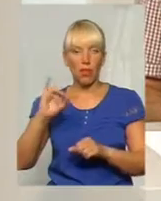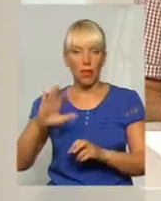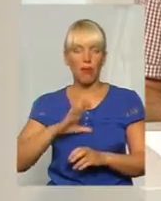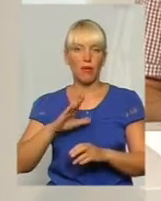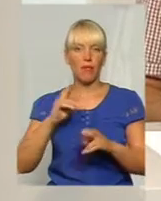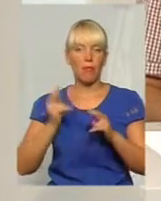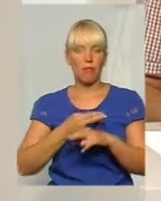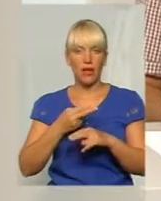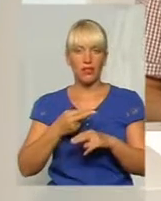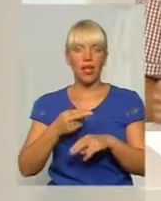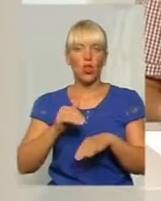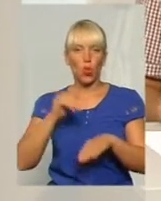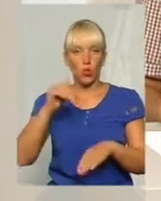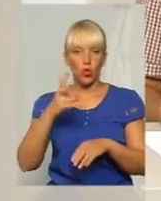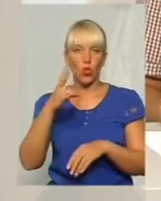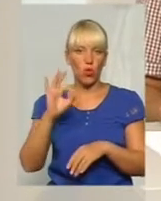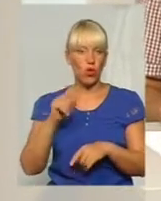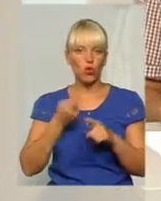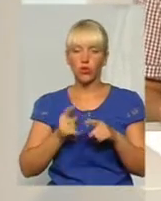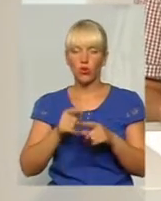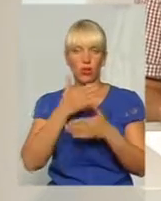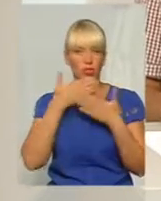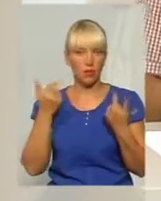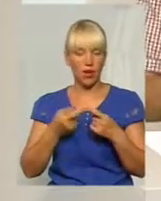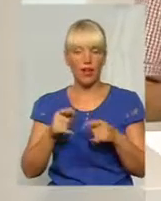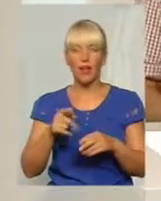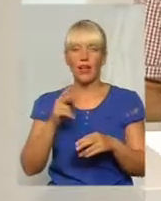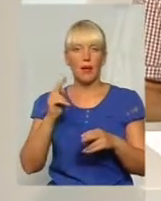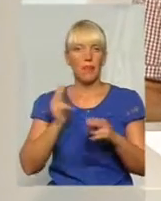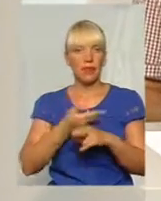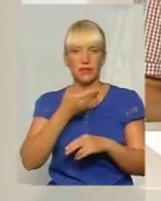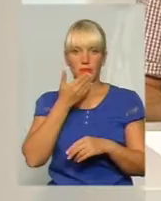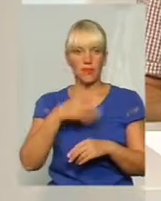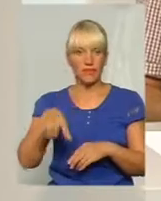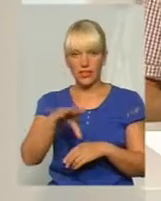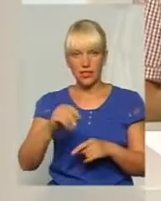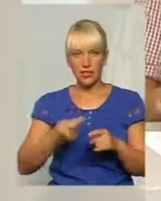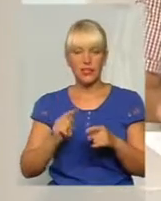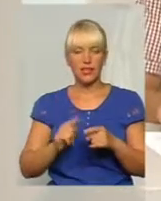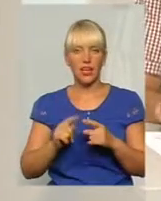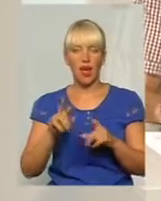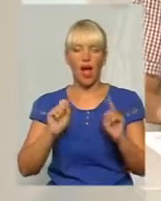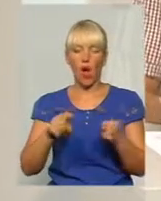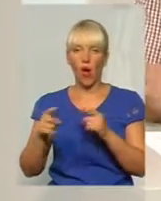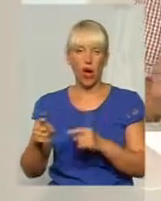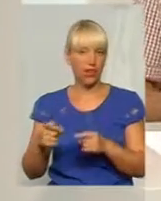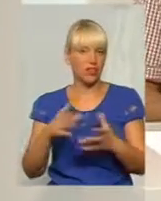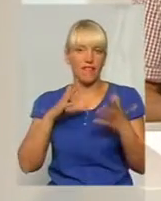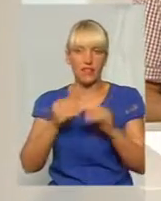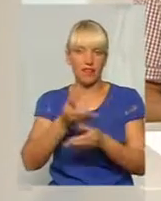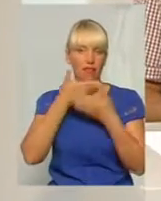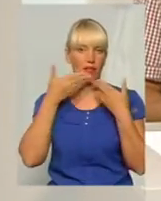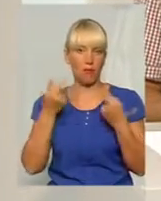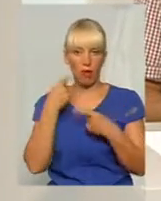недоторканості, але цього не сталося. Позбавили не всіх, а про арешт чи затримання взагалі мова не йдеться. Надали